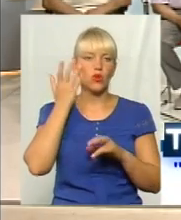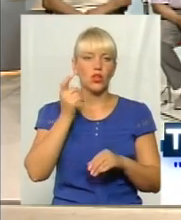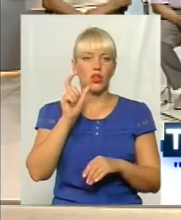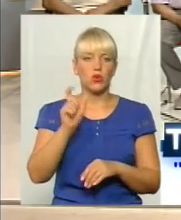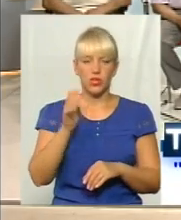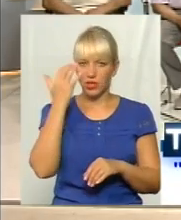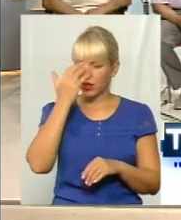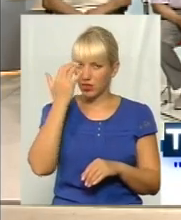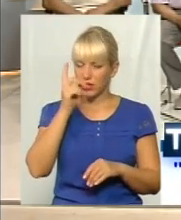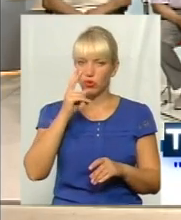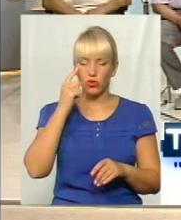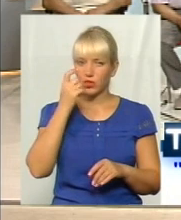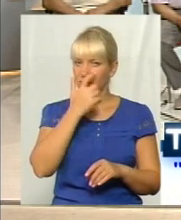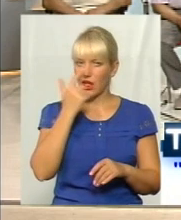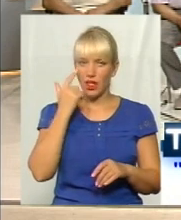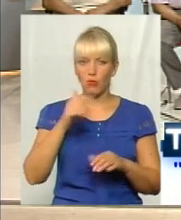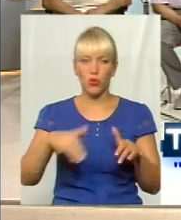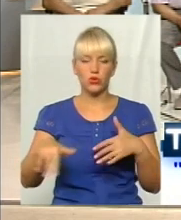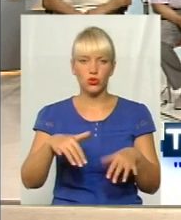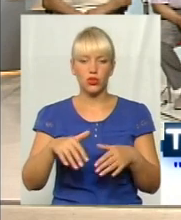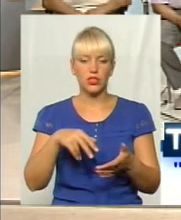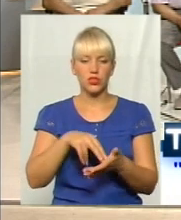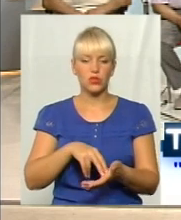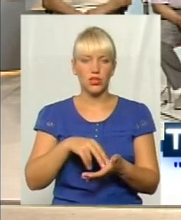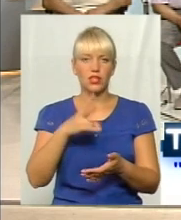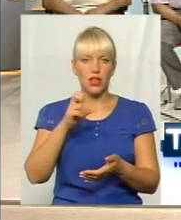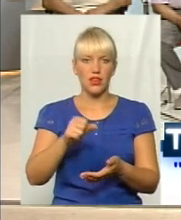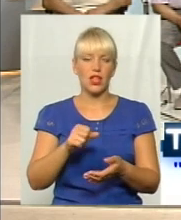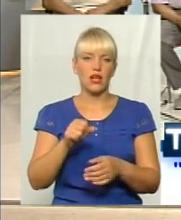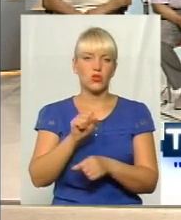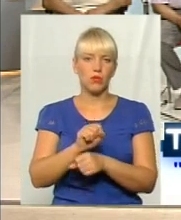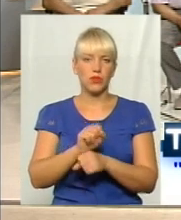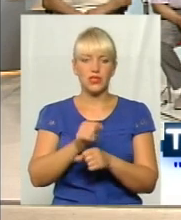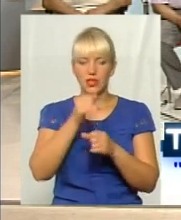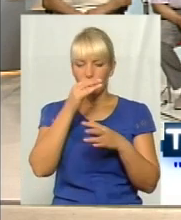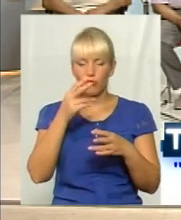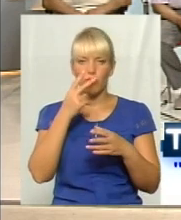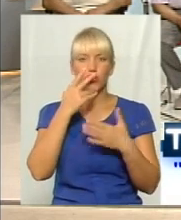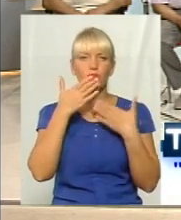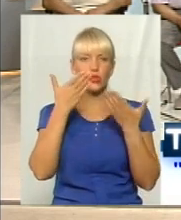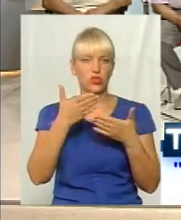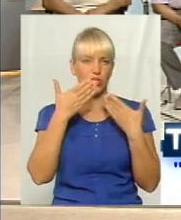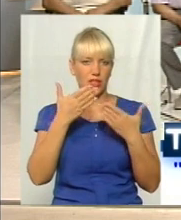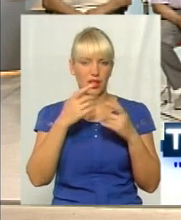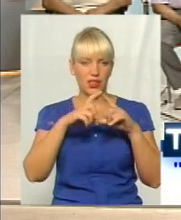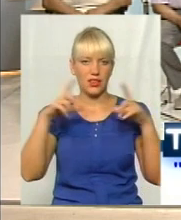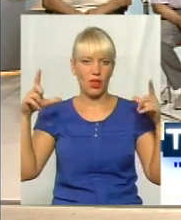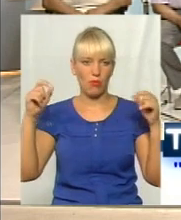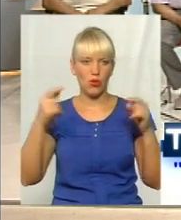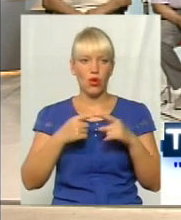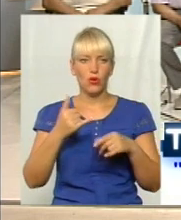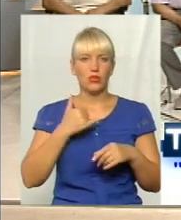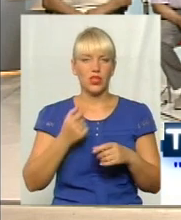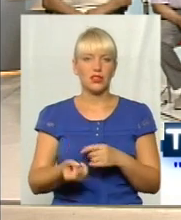зряча, чи слабо зоро стоїть на зупинці і не може розпізнати інформаційне табло, а в нас ще дуже з